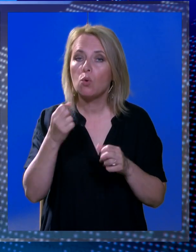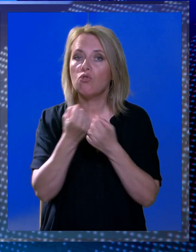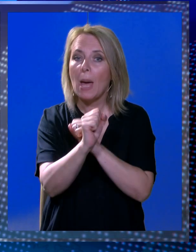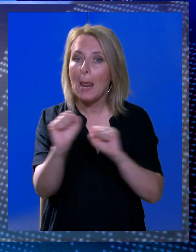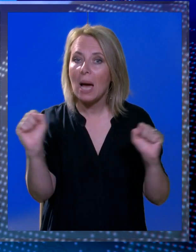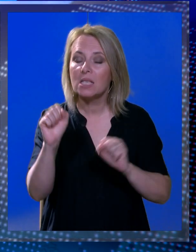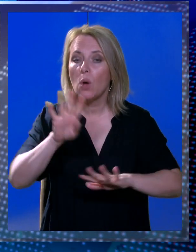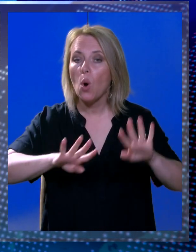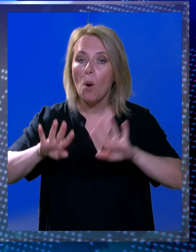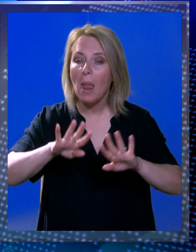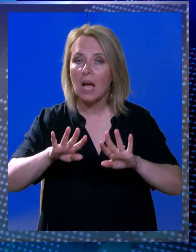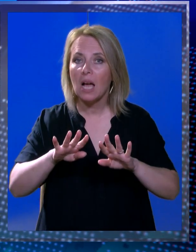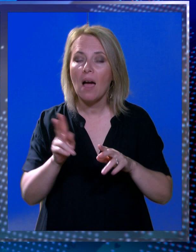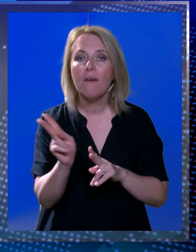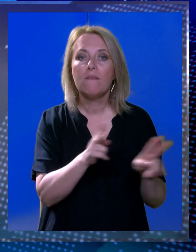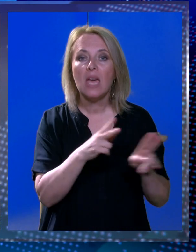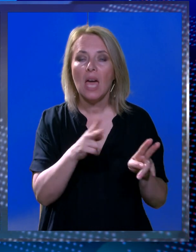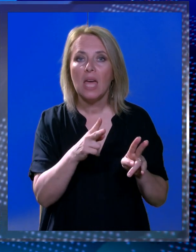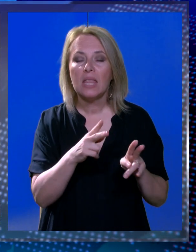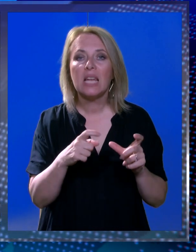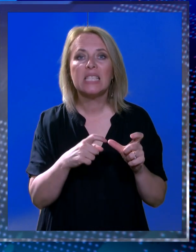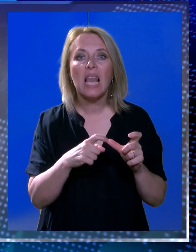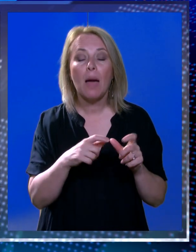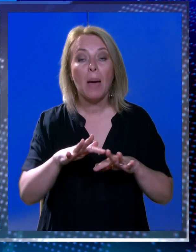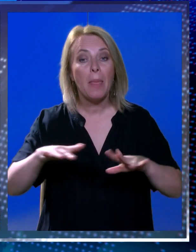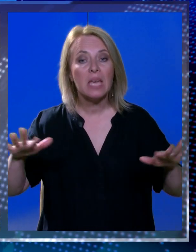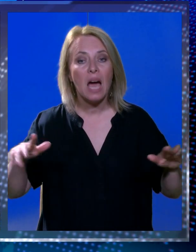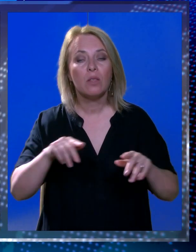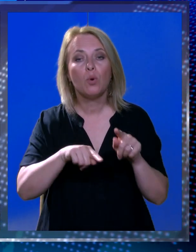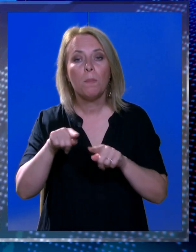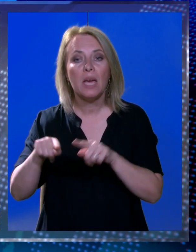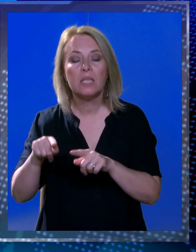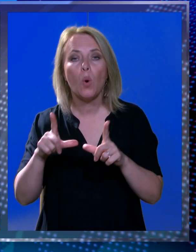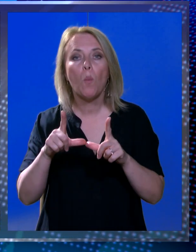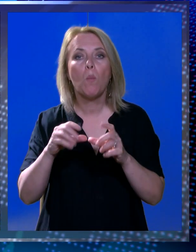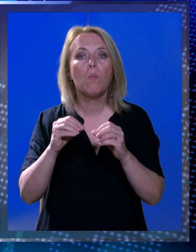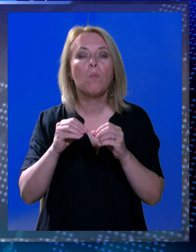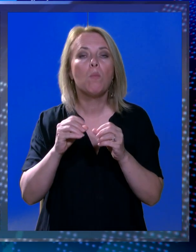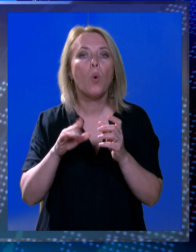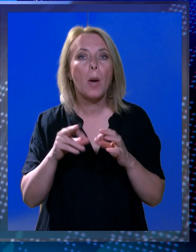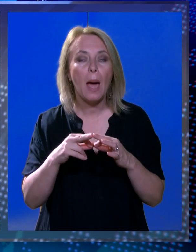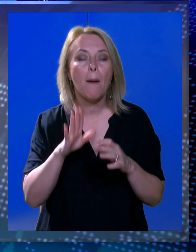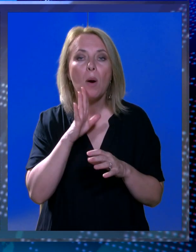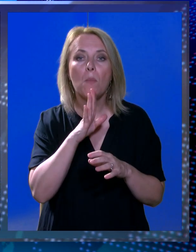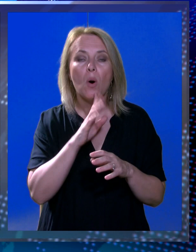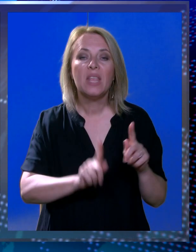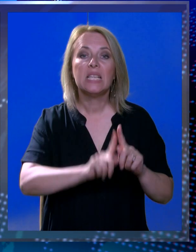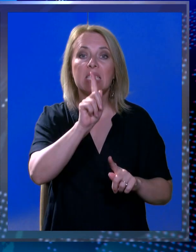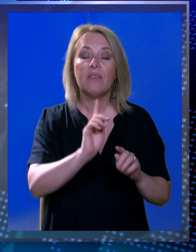jači razve oblaka te poneki pljusak Vjetar na Kopnu uglavnom slaba na Jadranu mjestimice umirena bura popodne